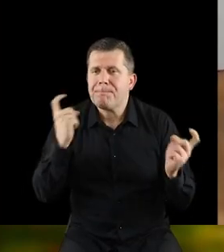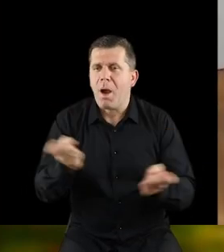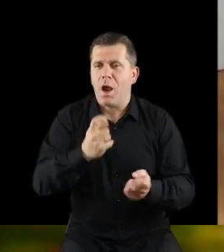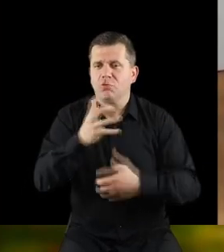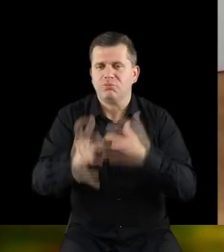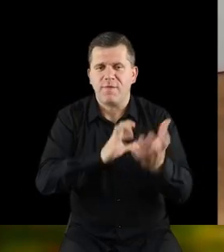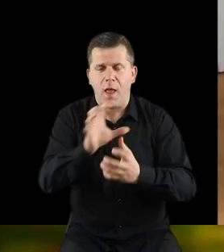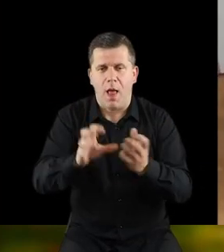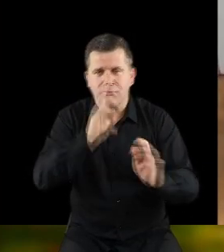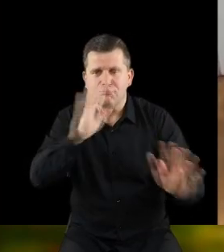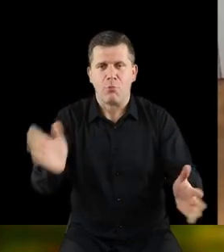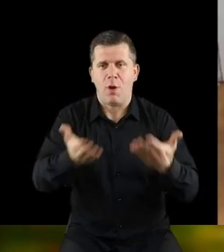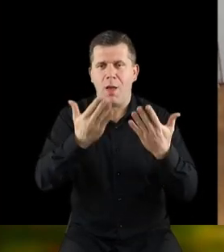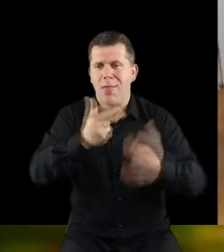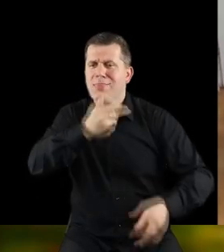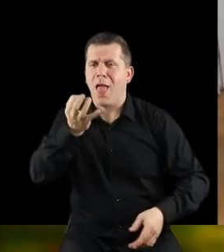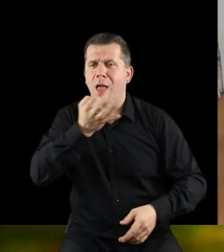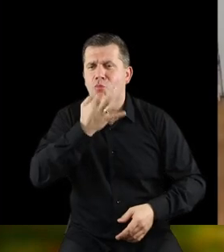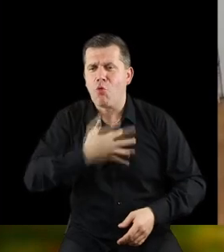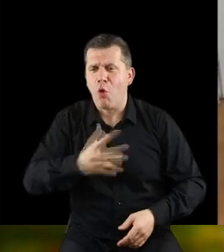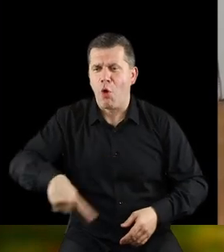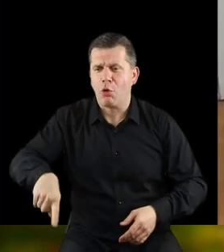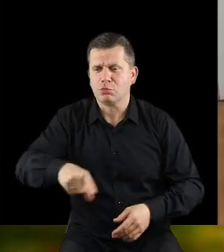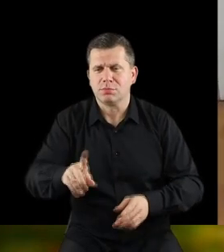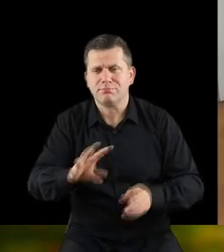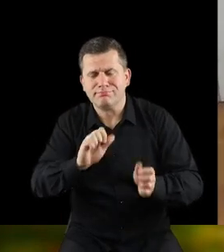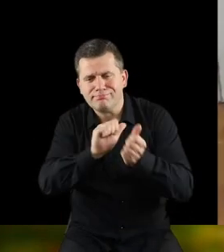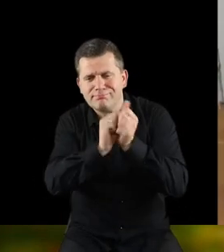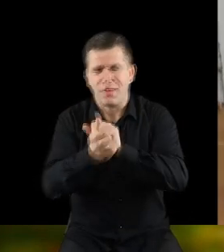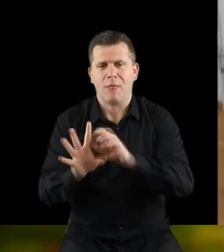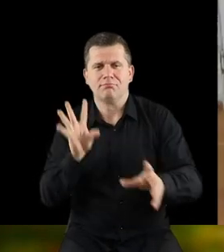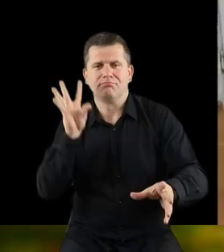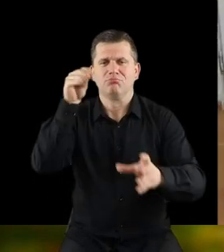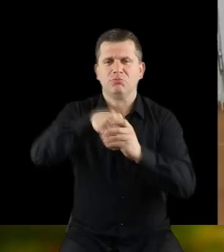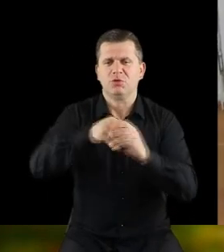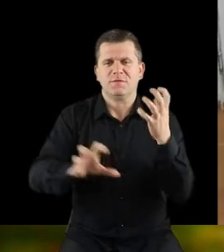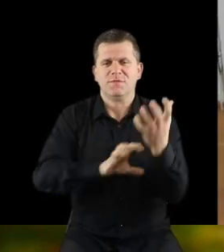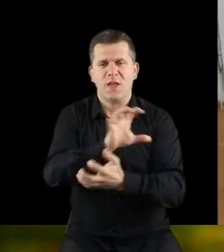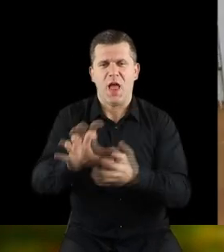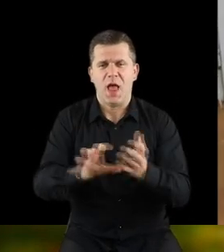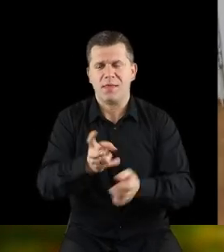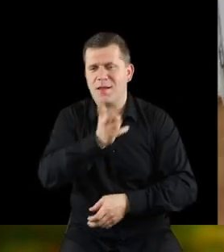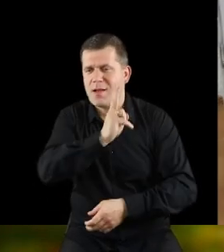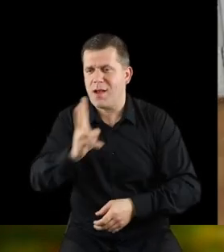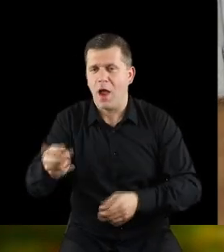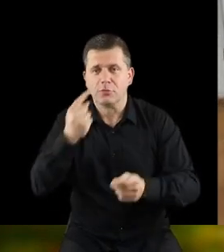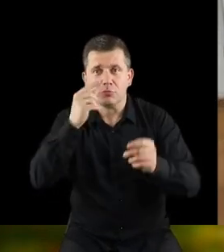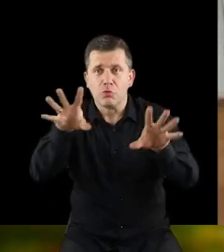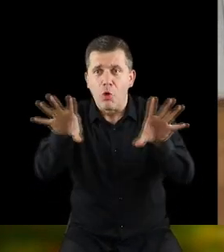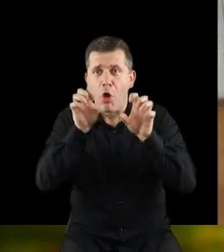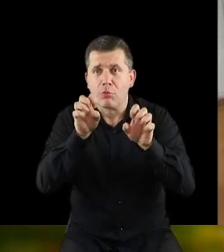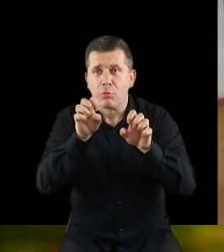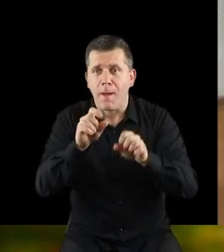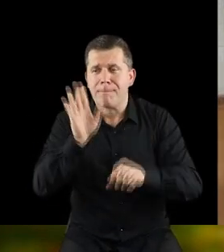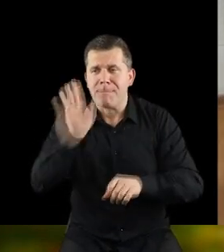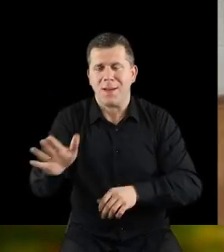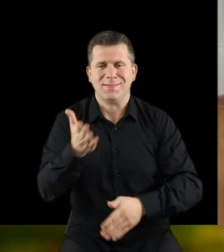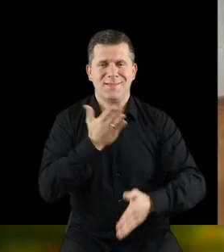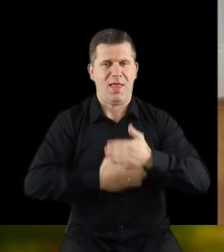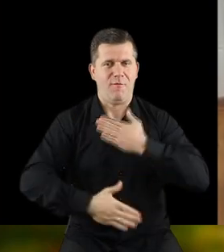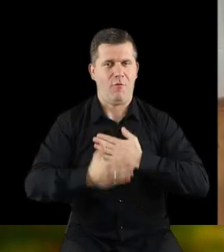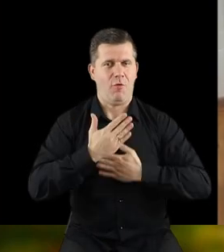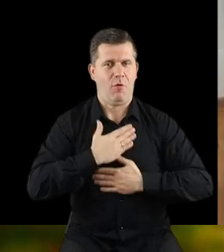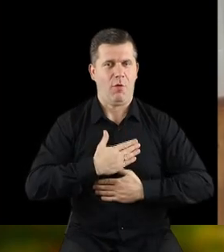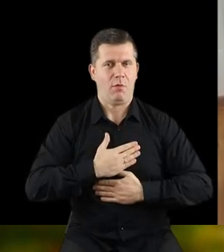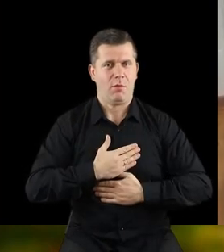w bajkowy świat zerka. Najmłodszy przenosi w magiczne świata strony, aby każdy odbiorca był